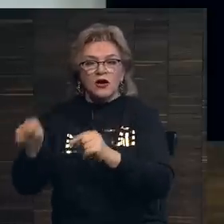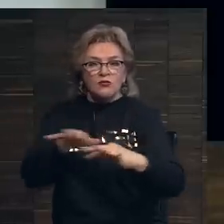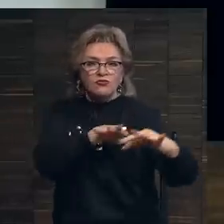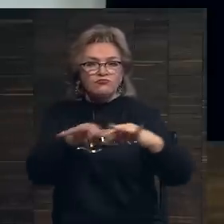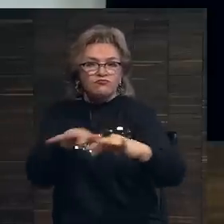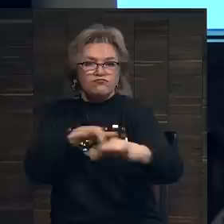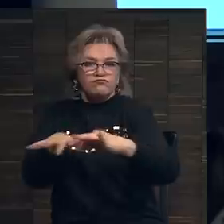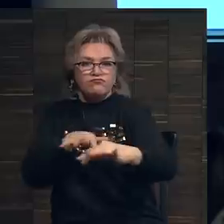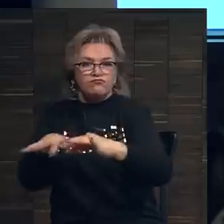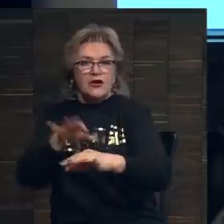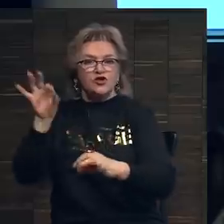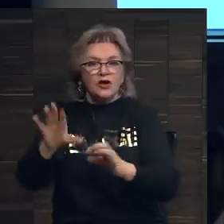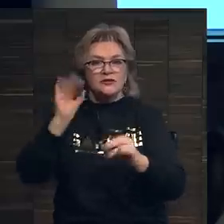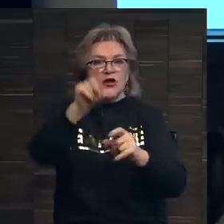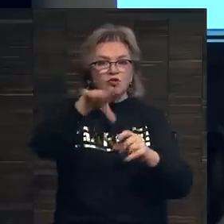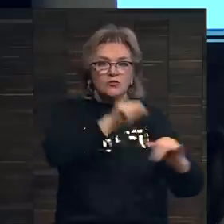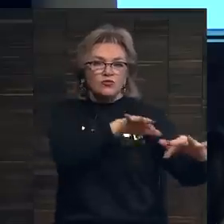приходить все чаще.